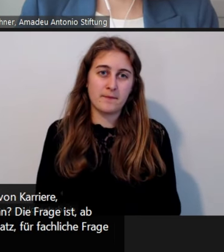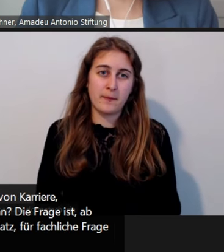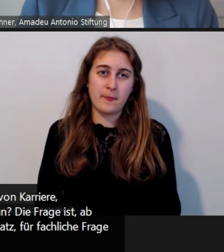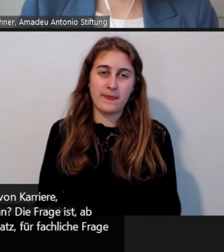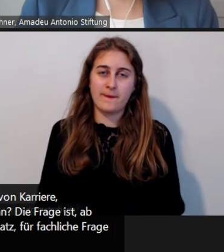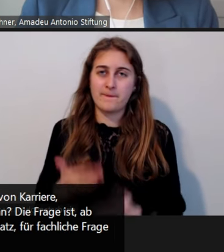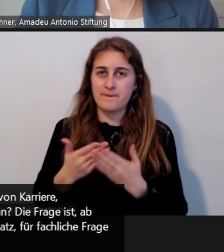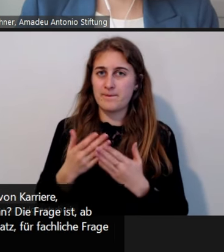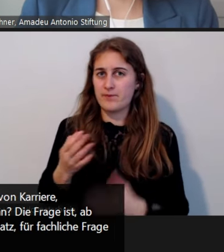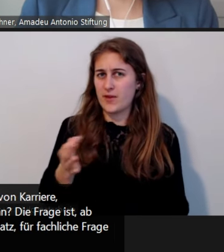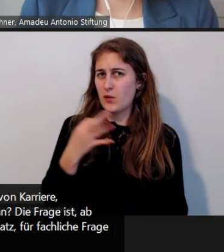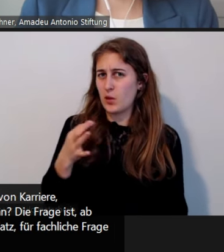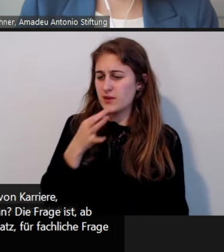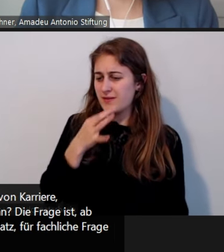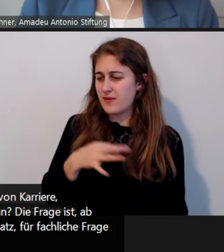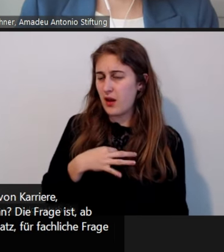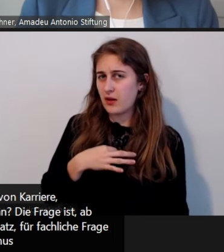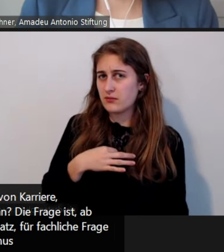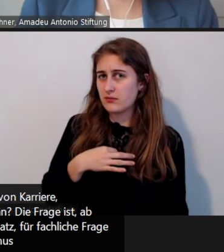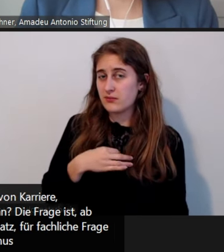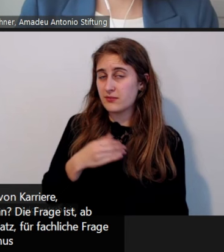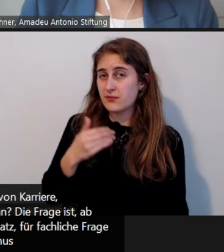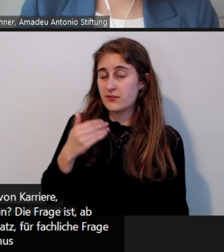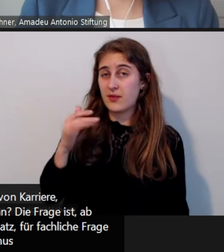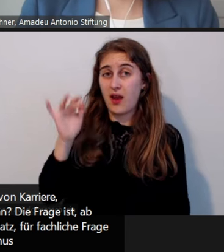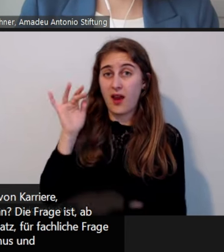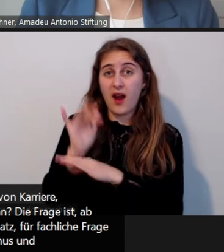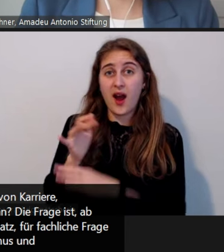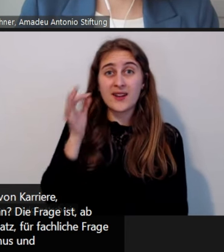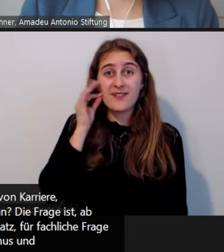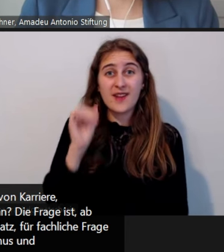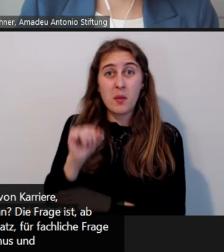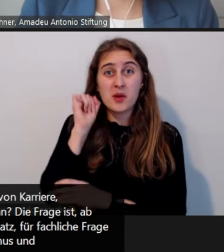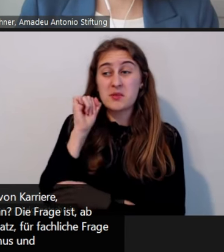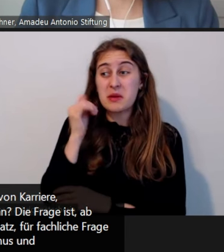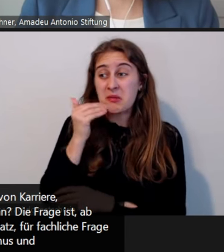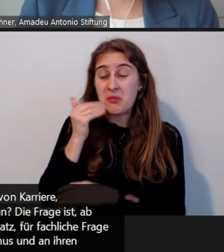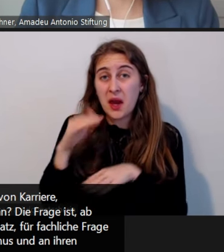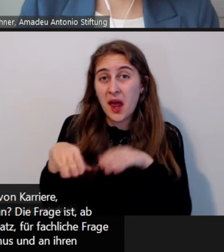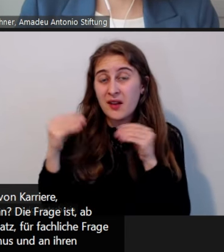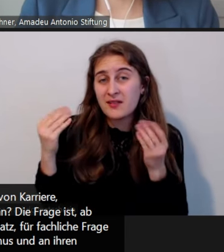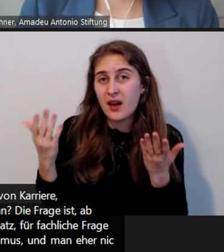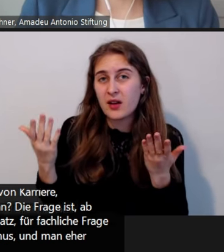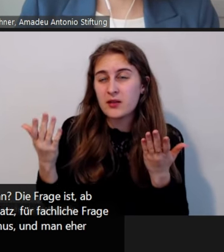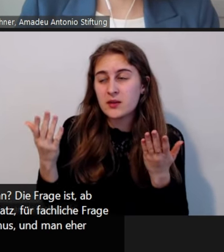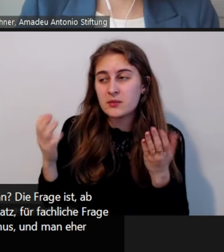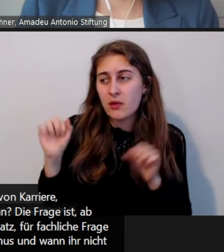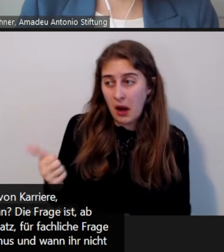wäre, ab wann ist es Antifeminismus und wann eher nicht.